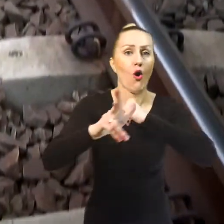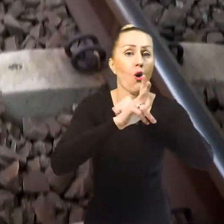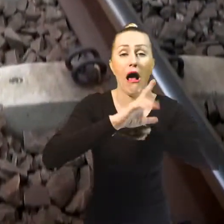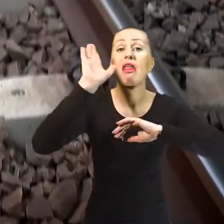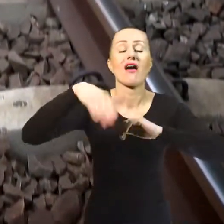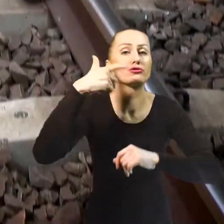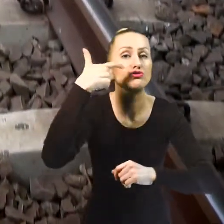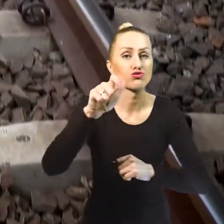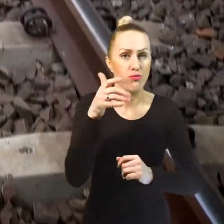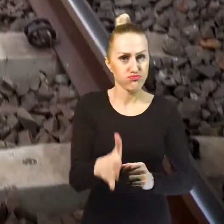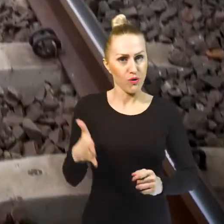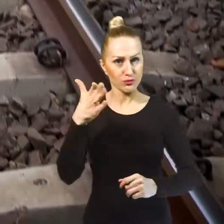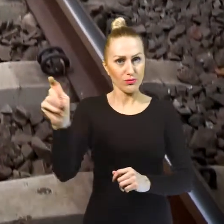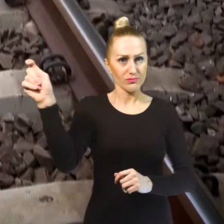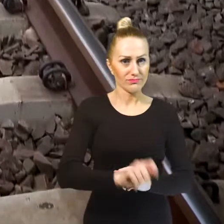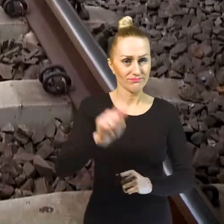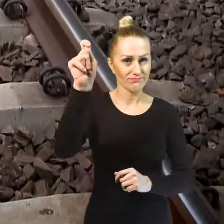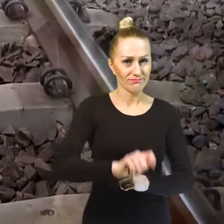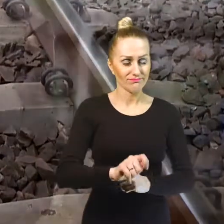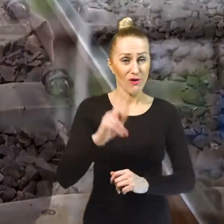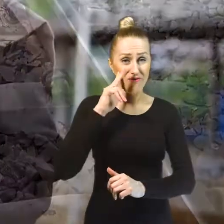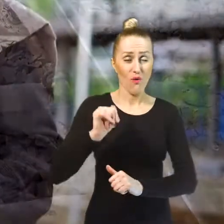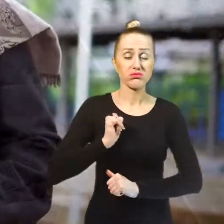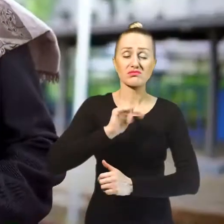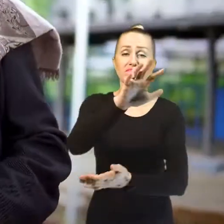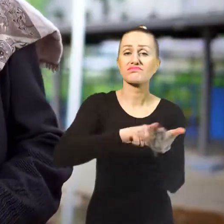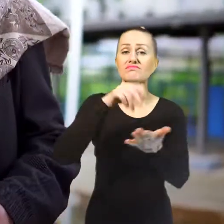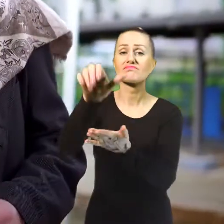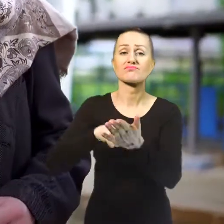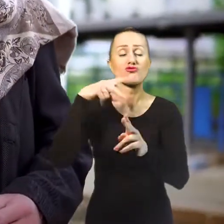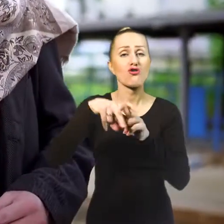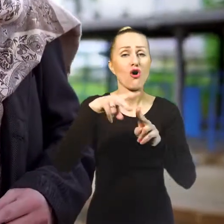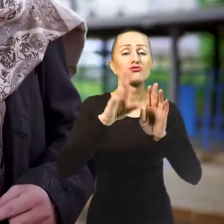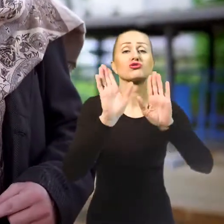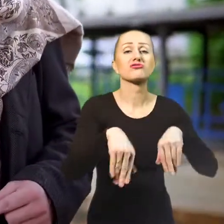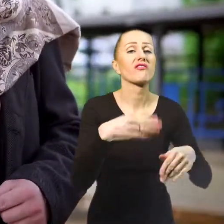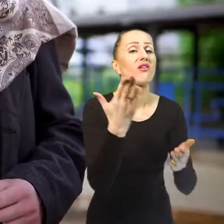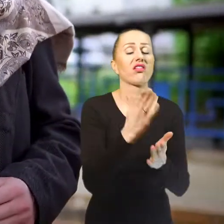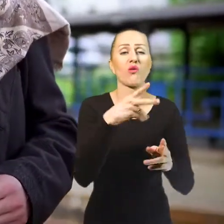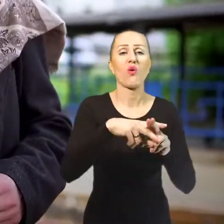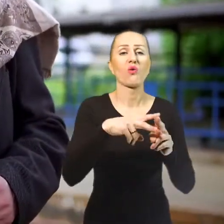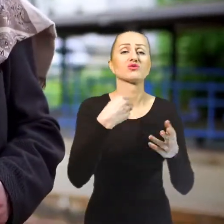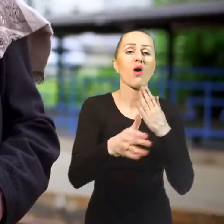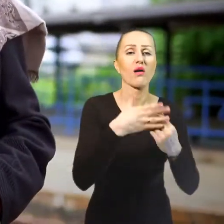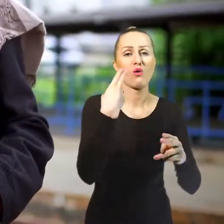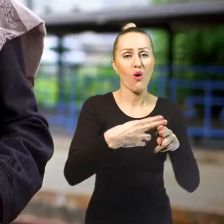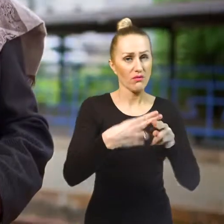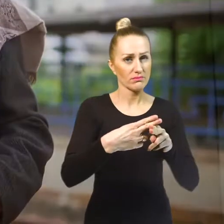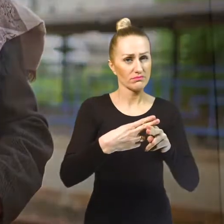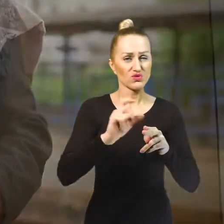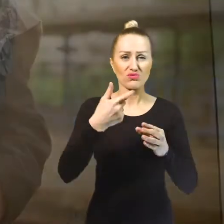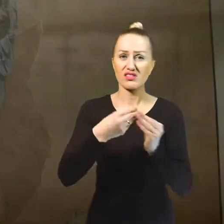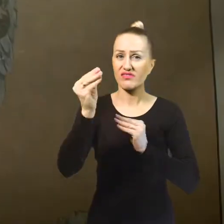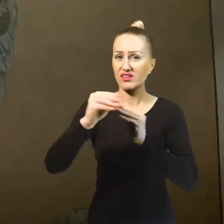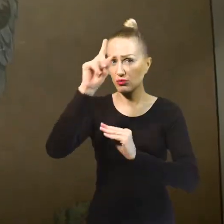nawet 100. Wojsko zabierało konie, zostawały tylko te chore i słabe. Rosła liczba